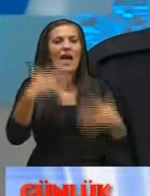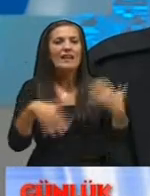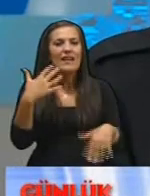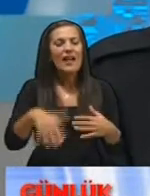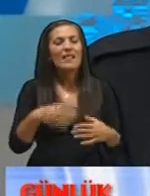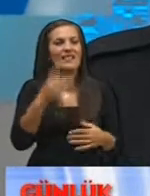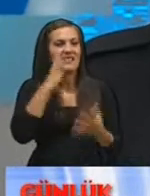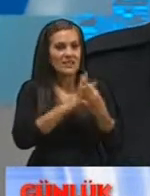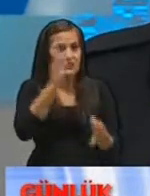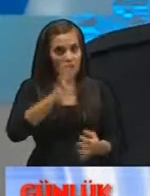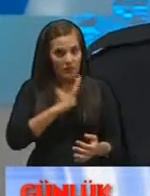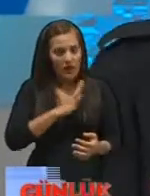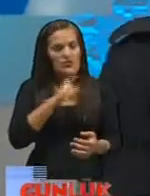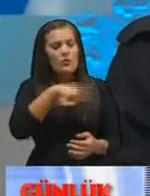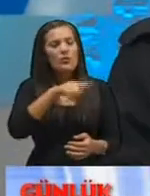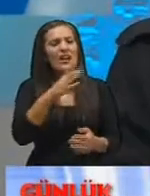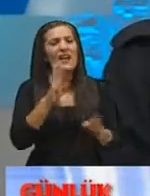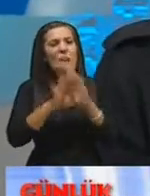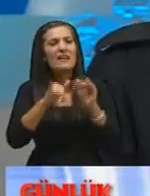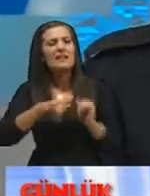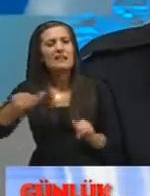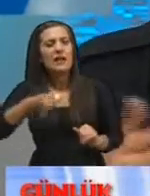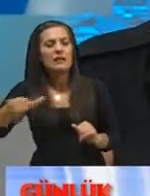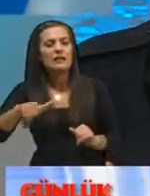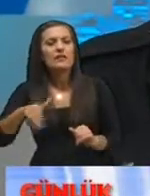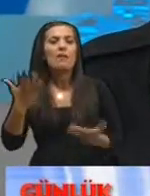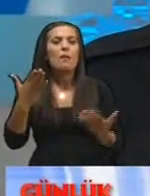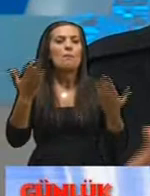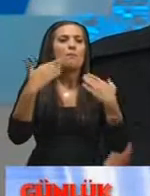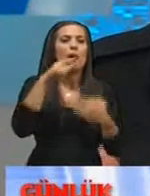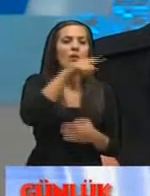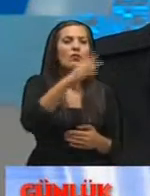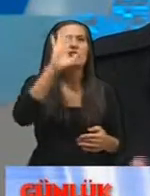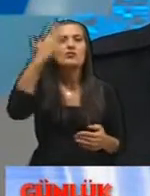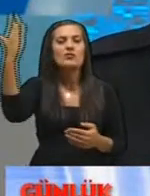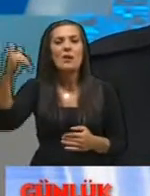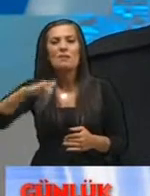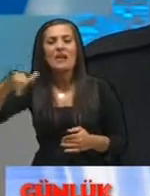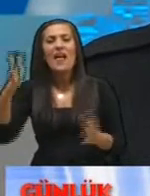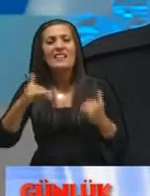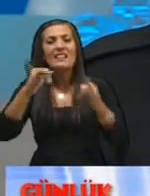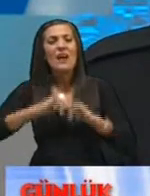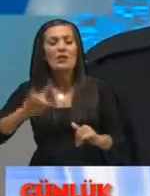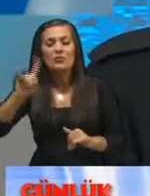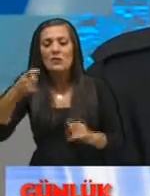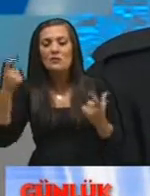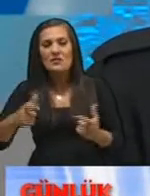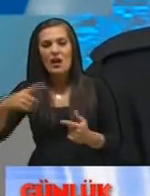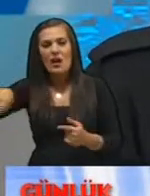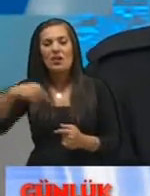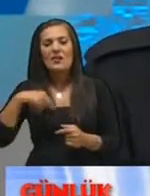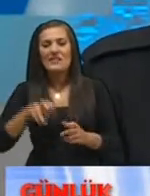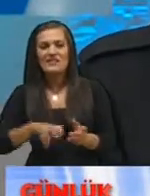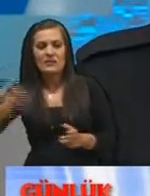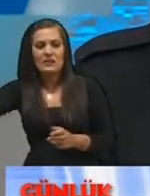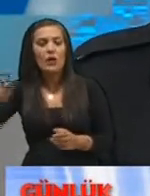vatandaşlarımız varsa mümkün olduğu kadar kapıya yakın veya balkon cam kısımlarına yakın en rahat olabileceğimiz yerlere yakın çekmelerini